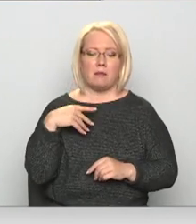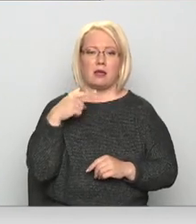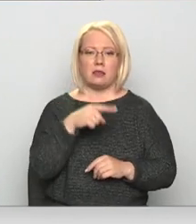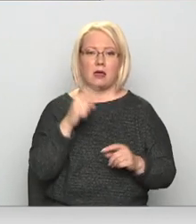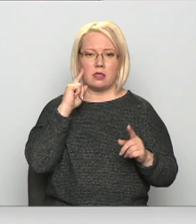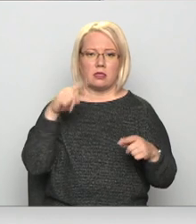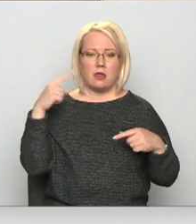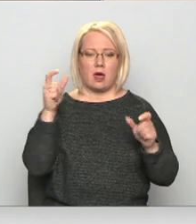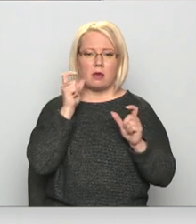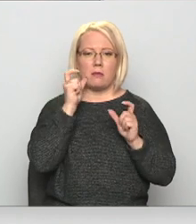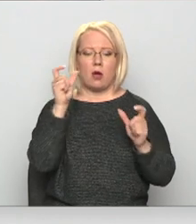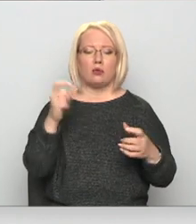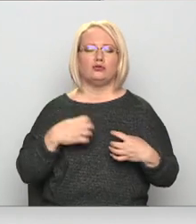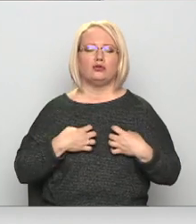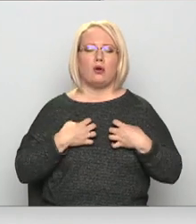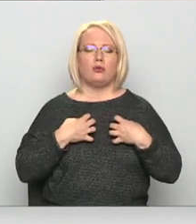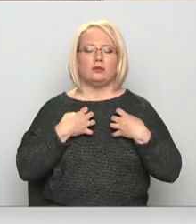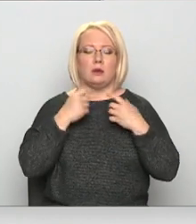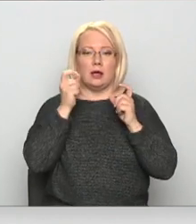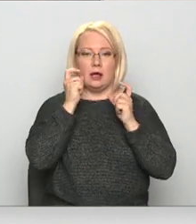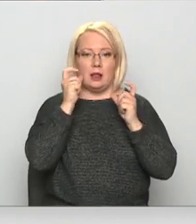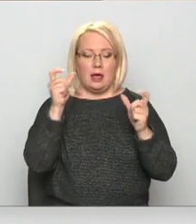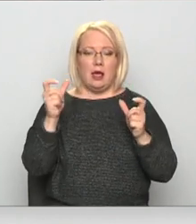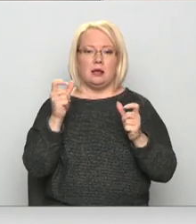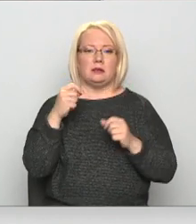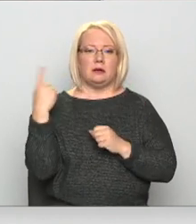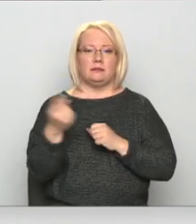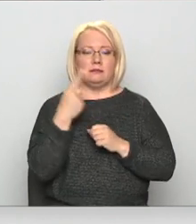trakiņā, drausmiņi viņa kliedza, skrēja pīstabu.